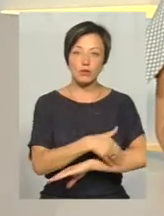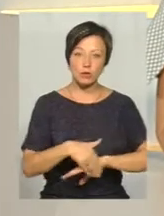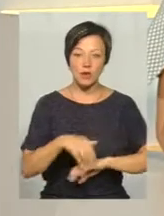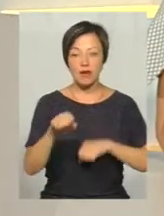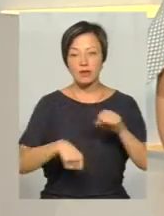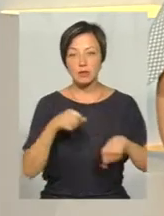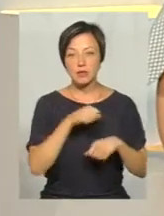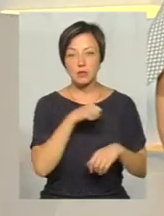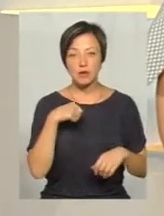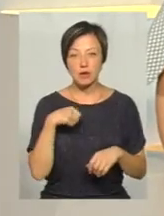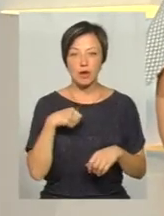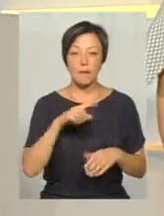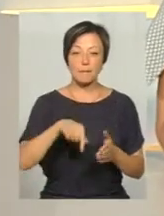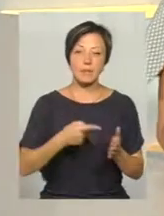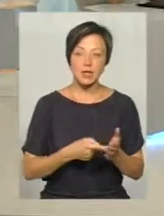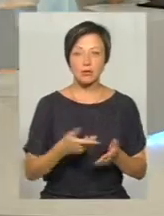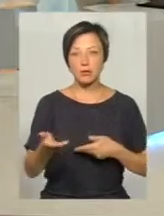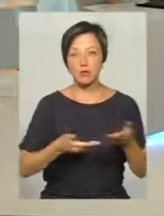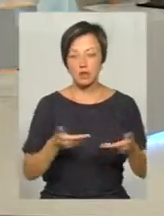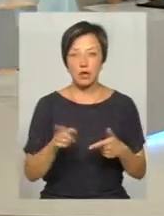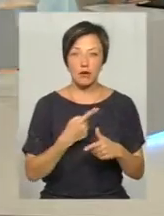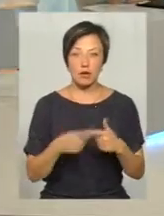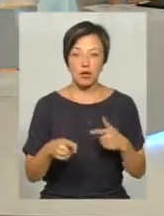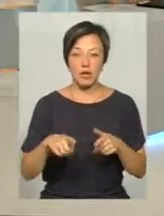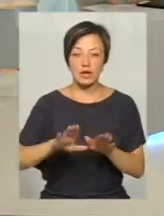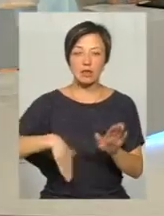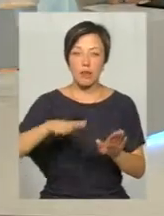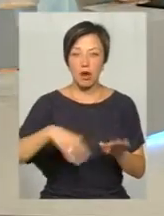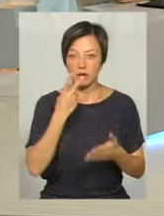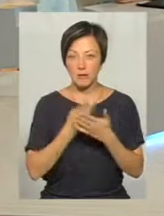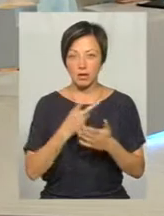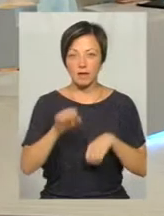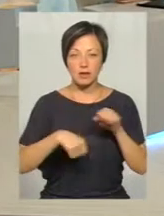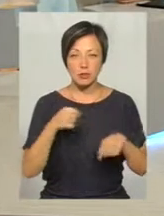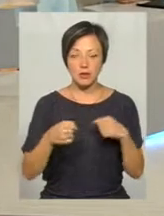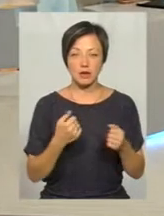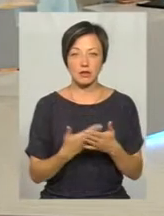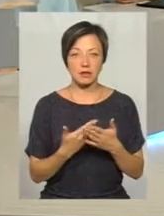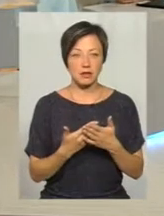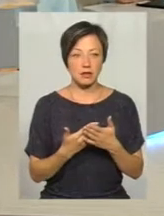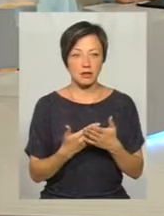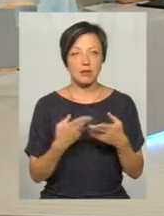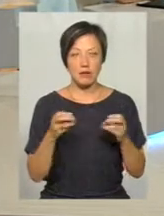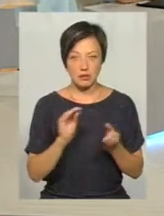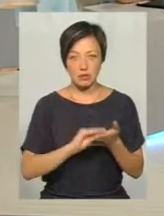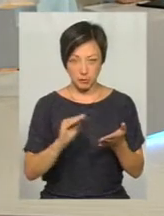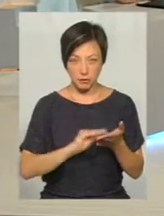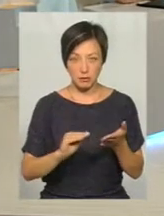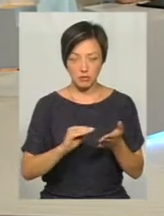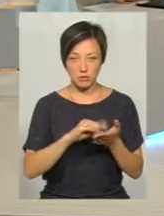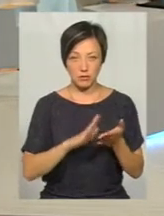велосипеді кататися, ходити містом, пішки, чи знову ж таки на самокатах ми часто бачимо на велосипеді. Це десь прописано?